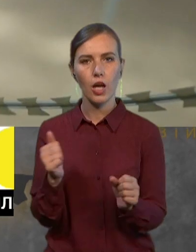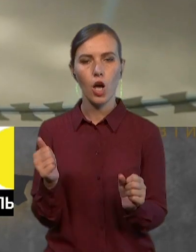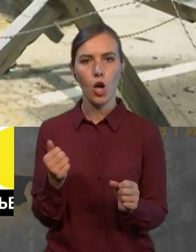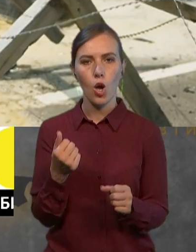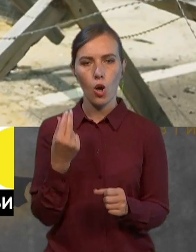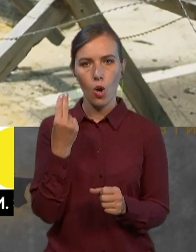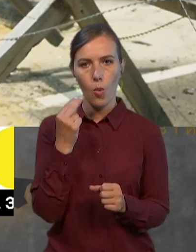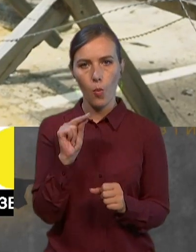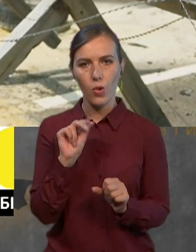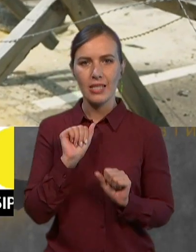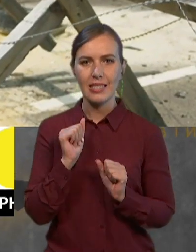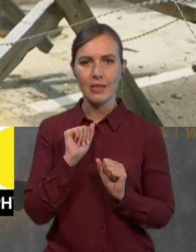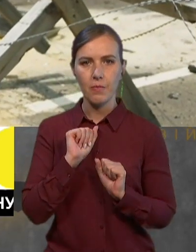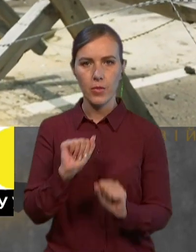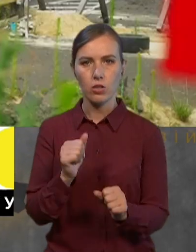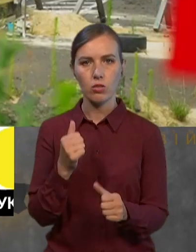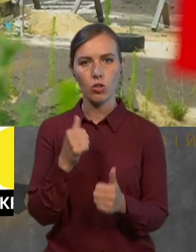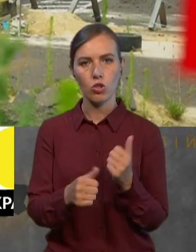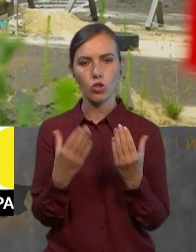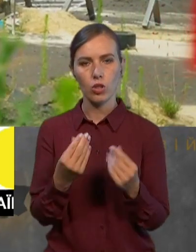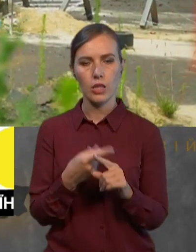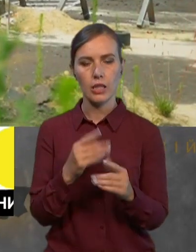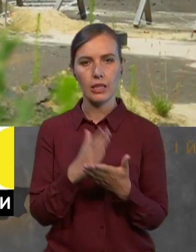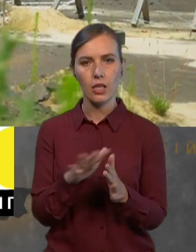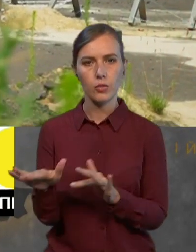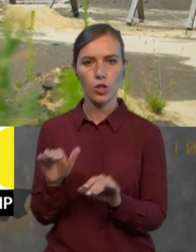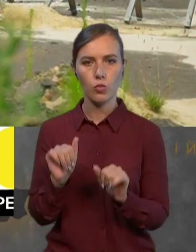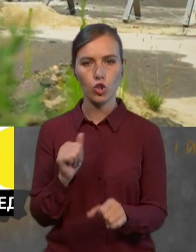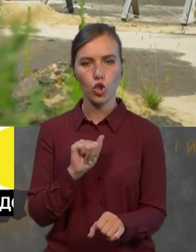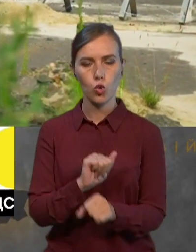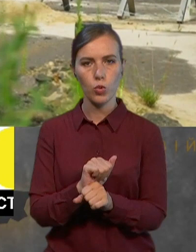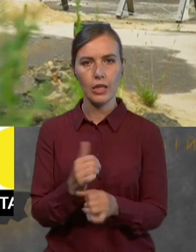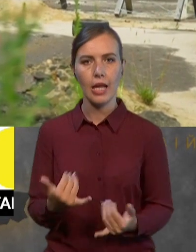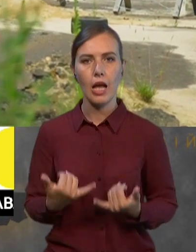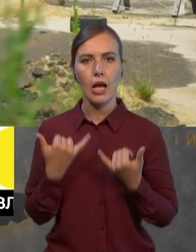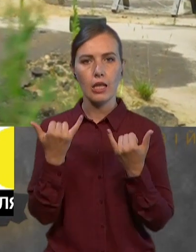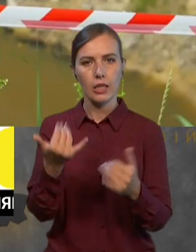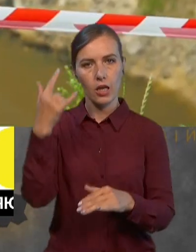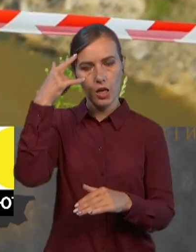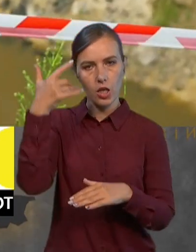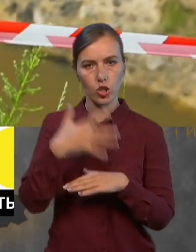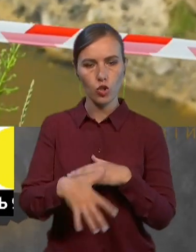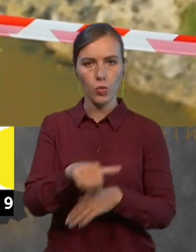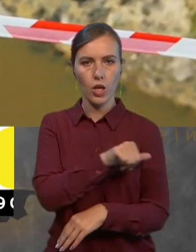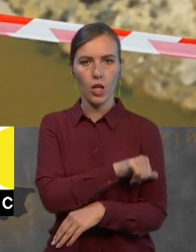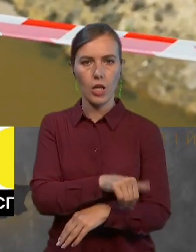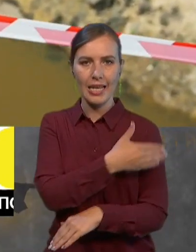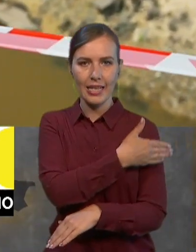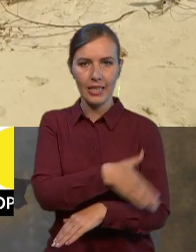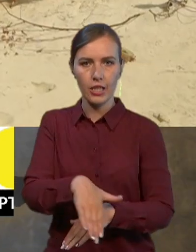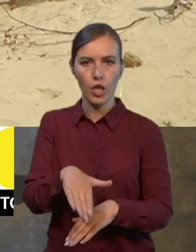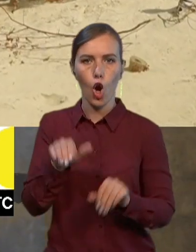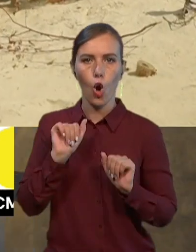щоденно, тому що це не є якийсь процес, який можна зупинити. Для розуміння лінії оборони після